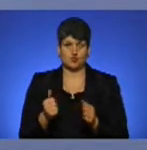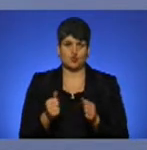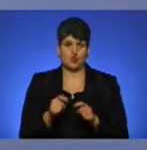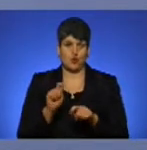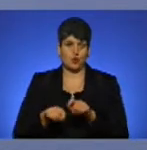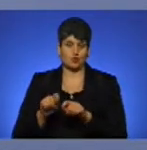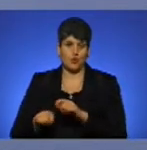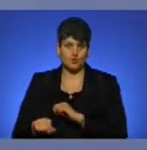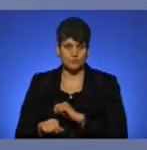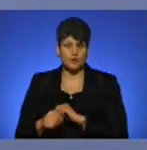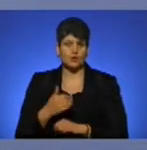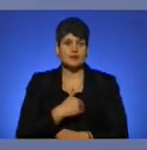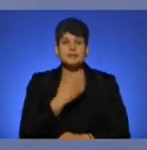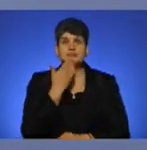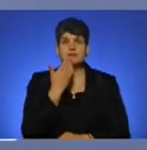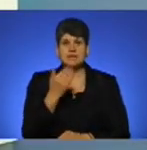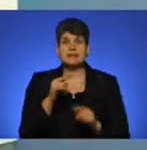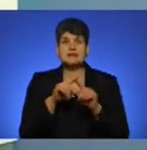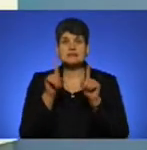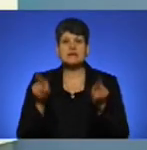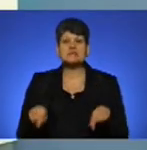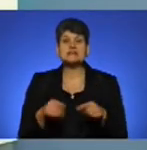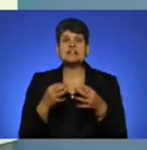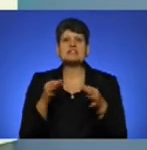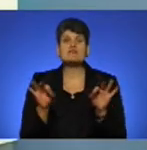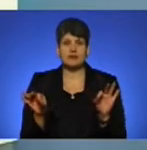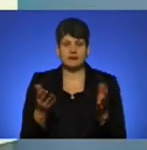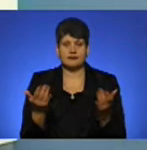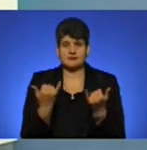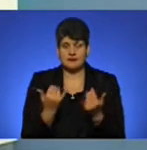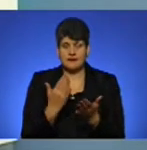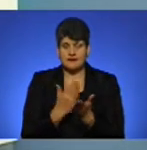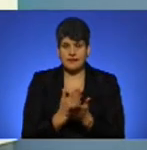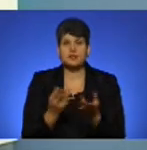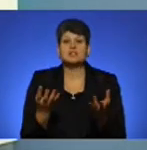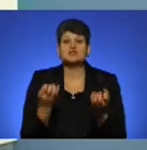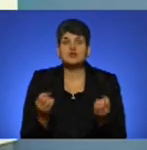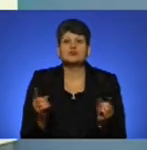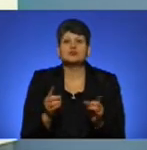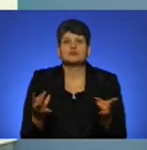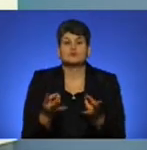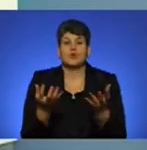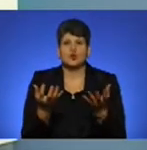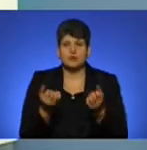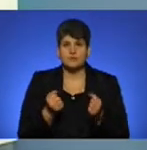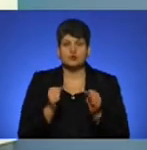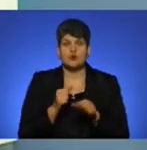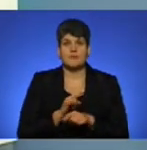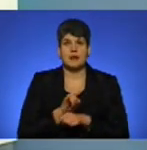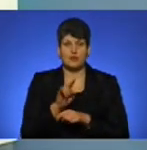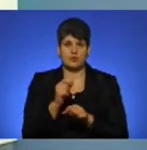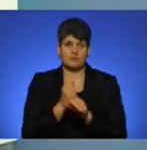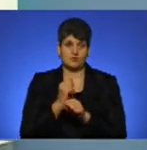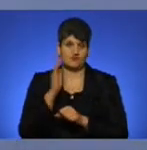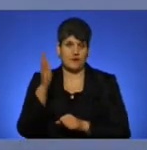Хотіло вас запитати за сертифікати. Який зараз є сертифікат, який потрібно отримати, аби аеропорт працював і